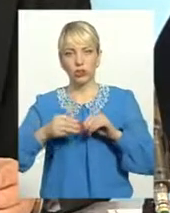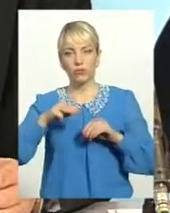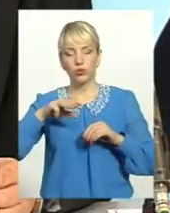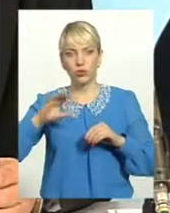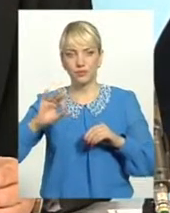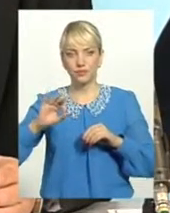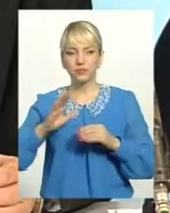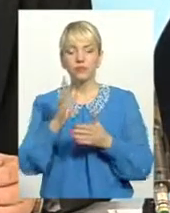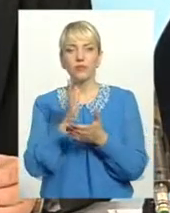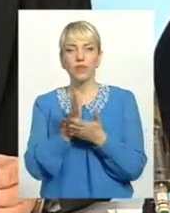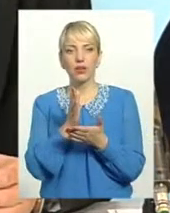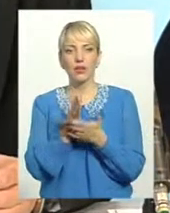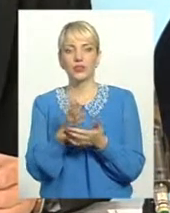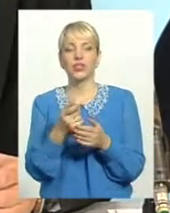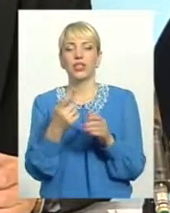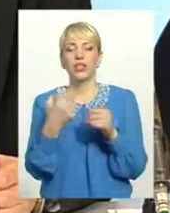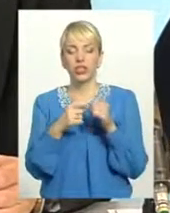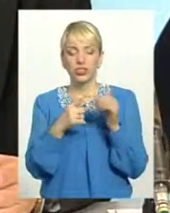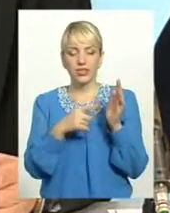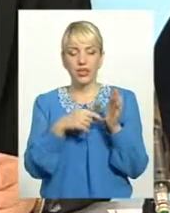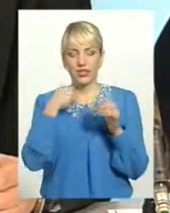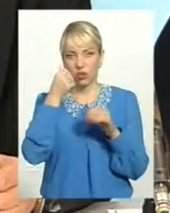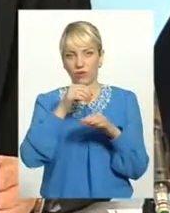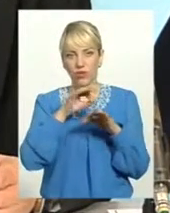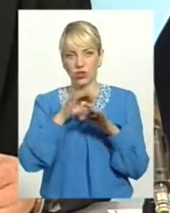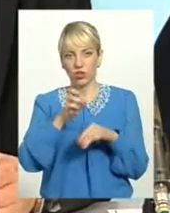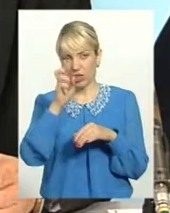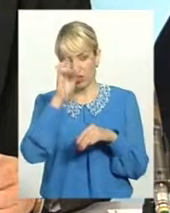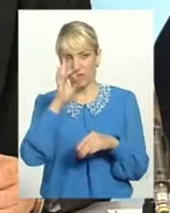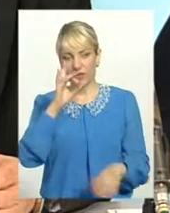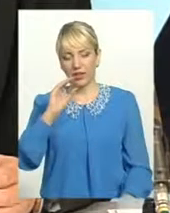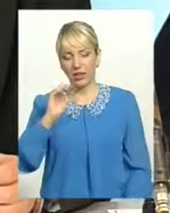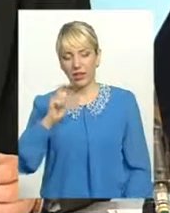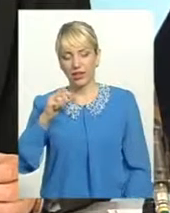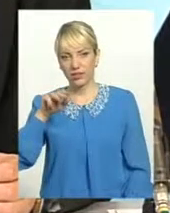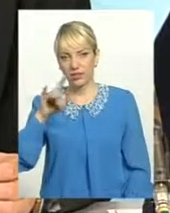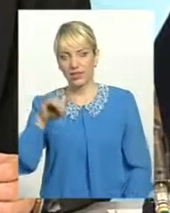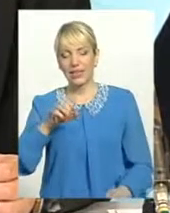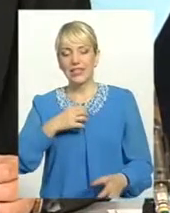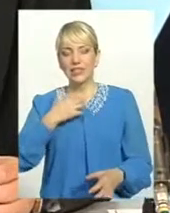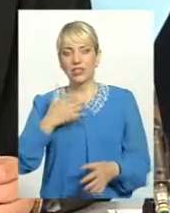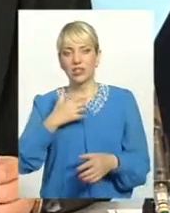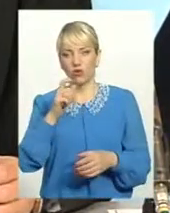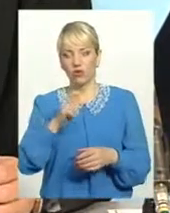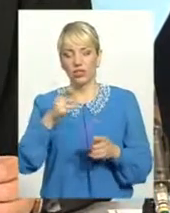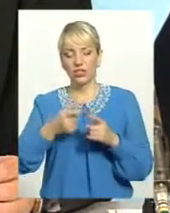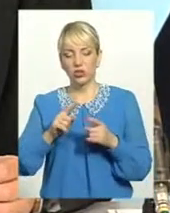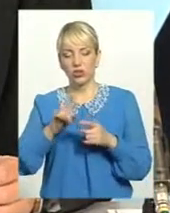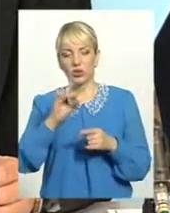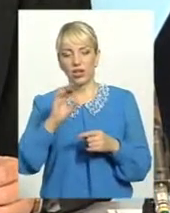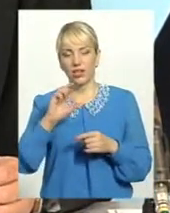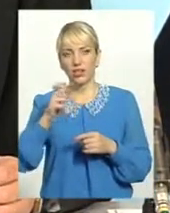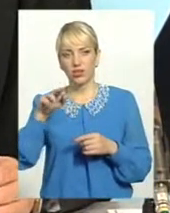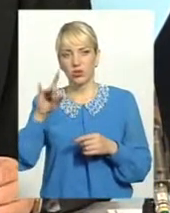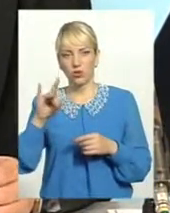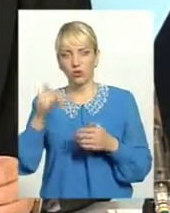маючи уже 16 років ведучи державний реєстр застрахованих осіб і саме з цього реєстру сьогодні